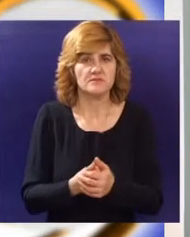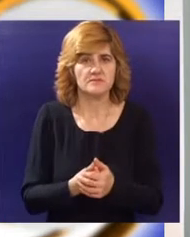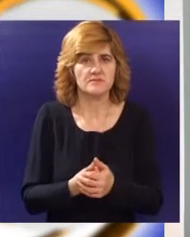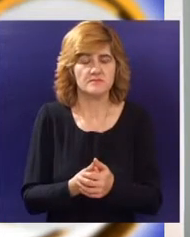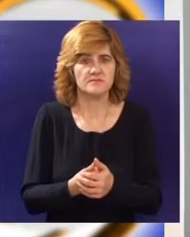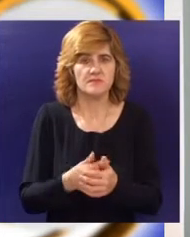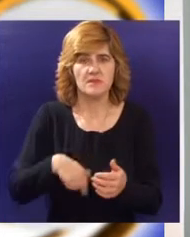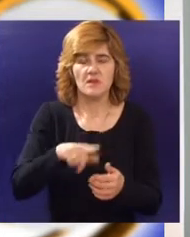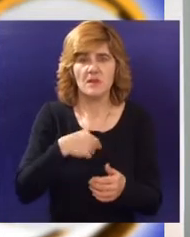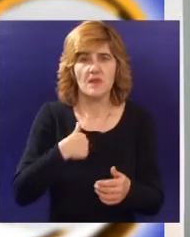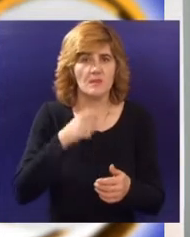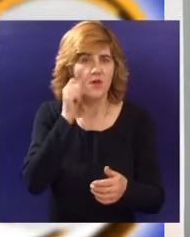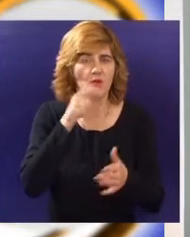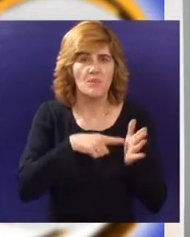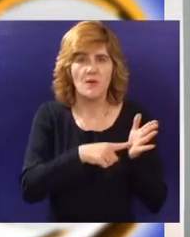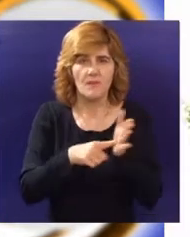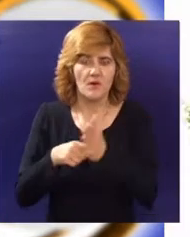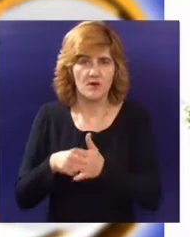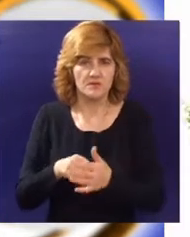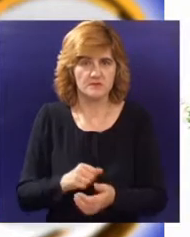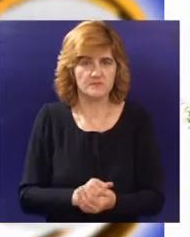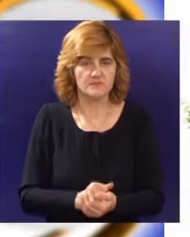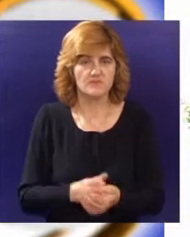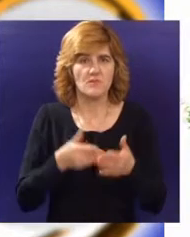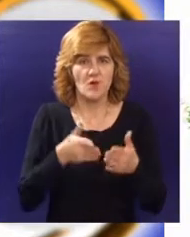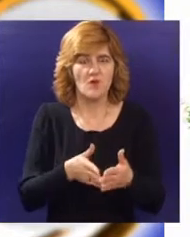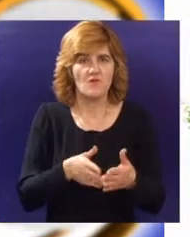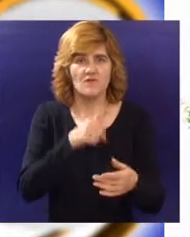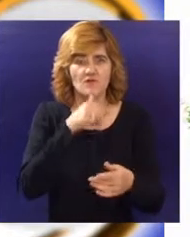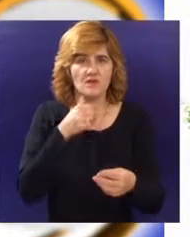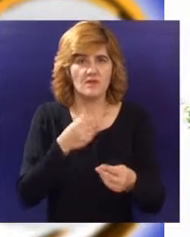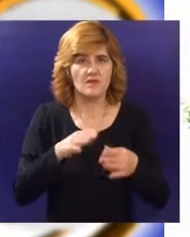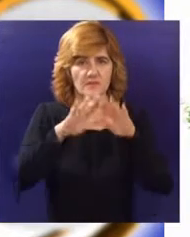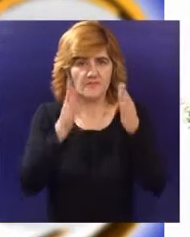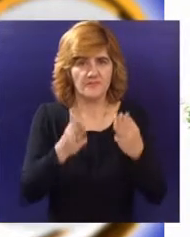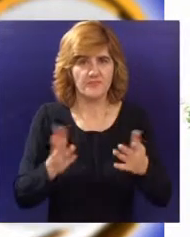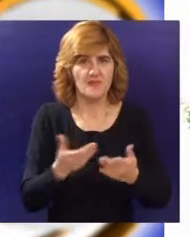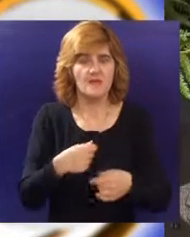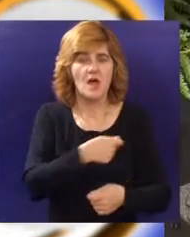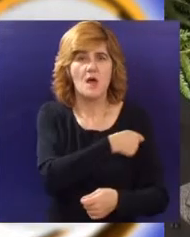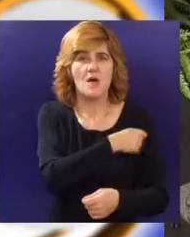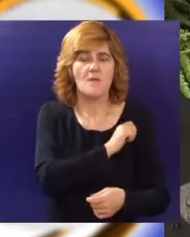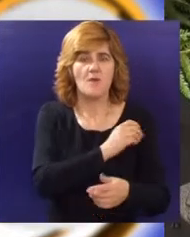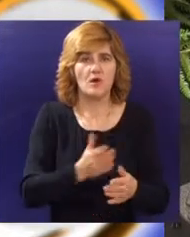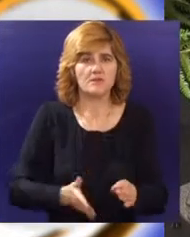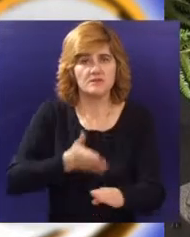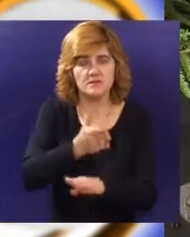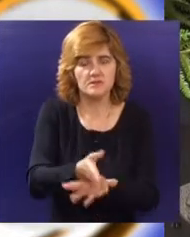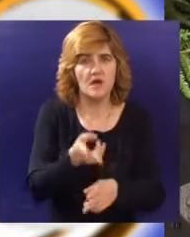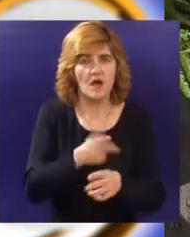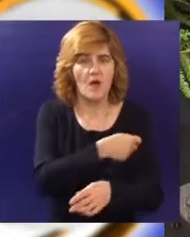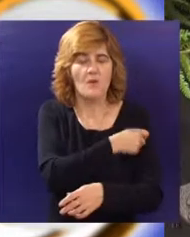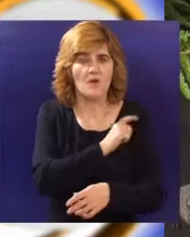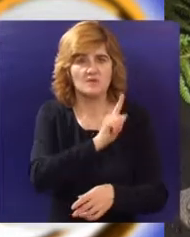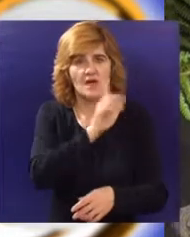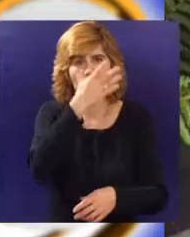nama, i građanima, i državi. Spomen ploča je postavljena u holu zgrade policijske uprave kako policajci nikada